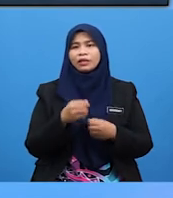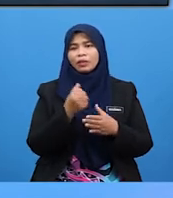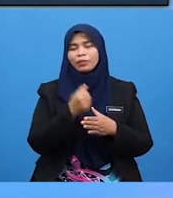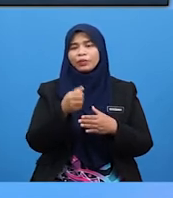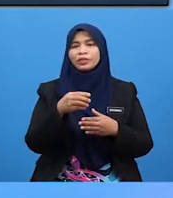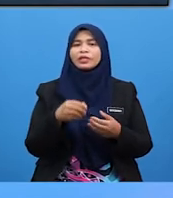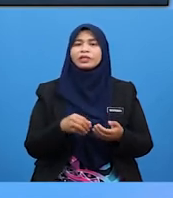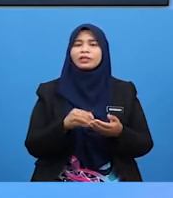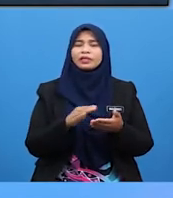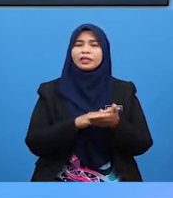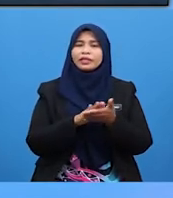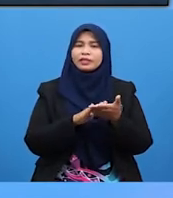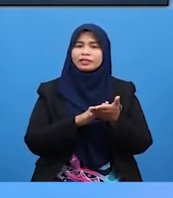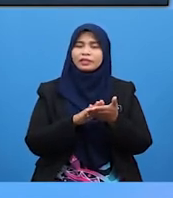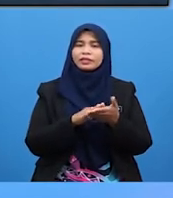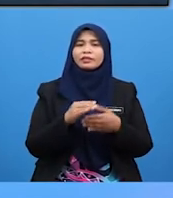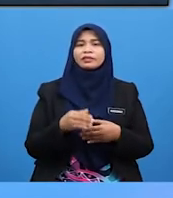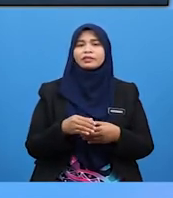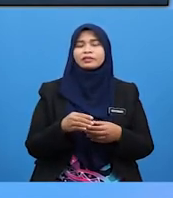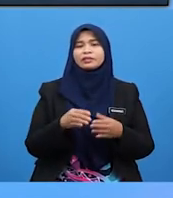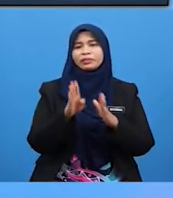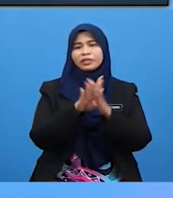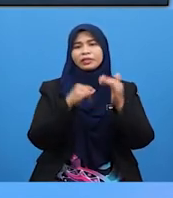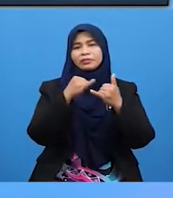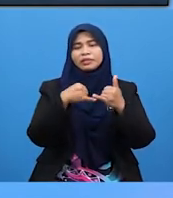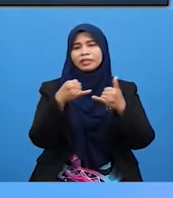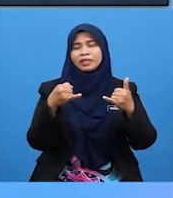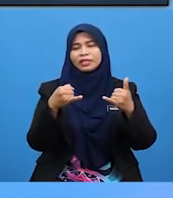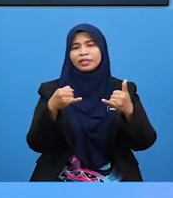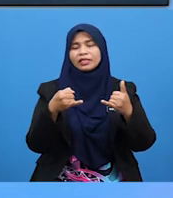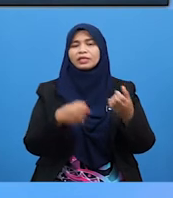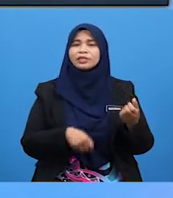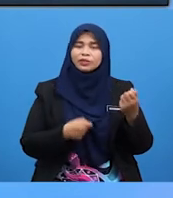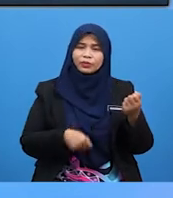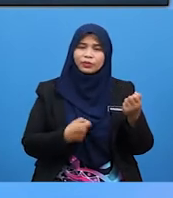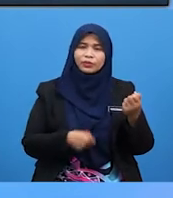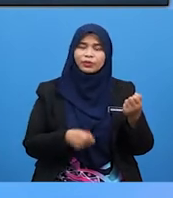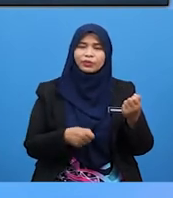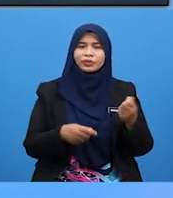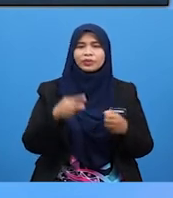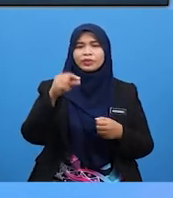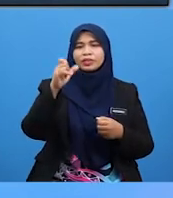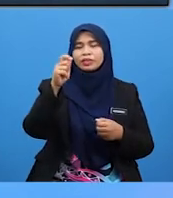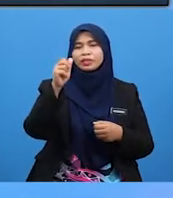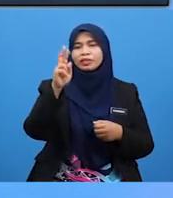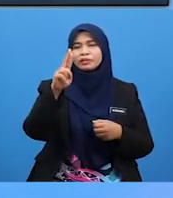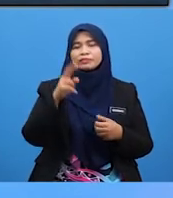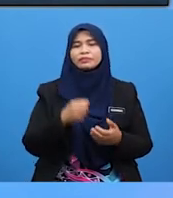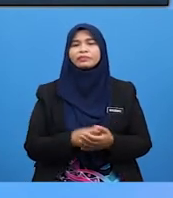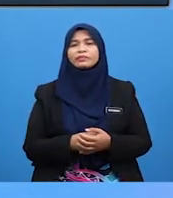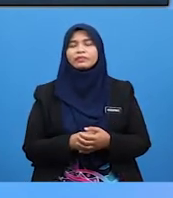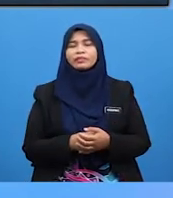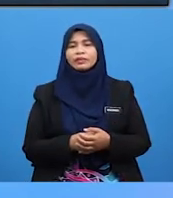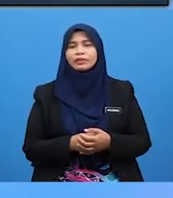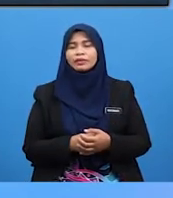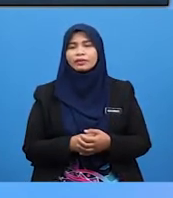Alat muzik bertandi adalah Alat muzik yang dihasilkan bunyi Melalui petikan